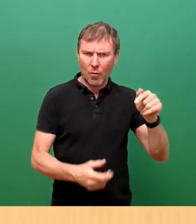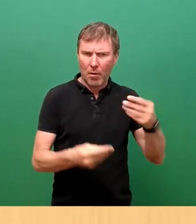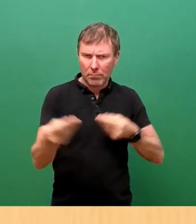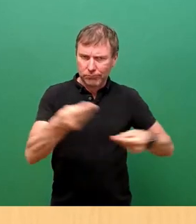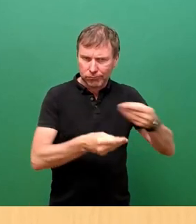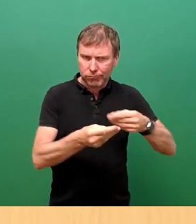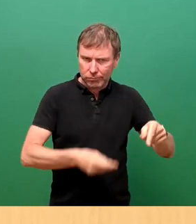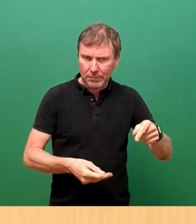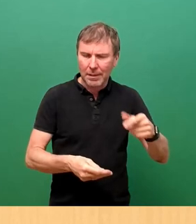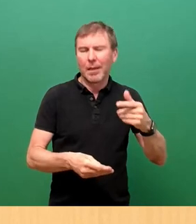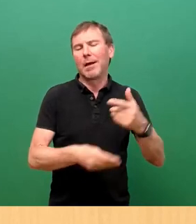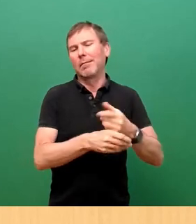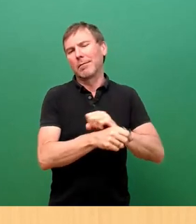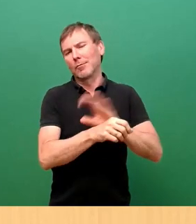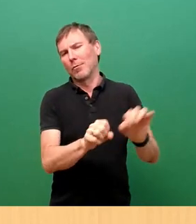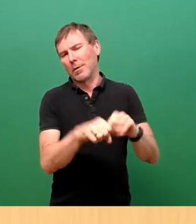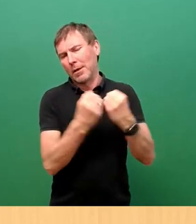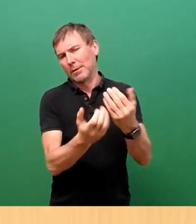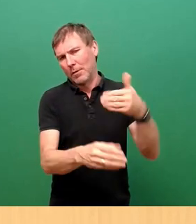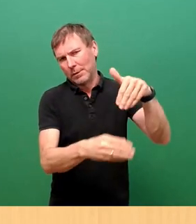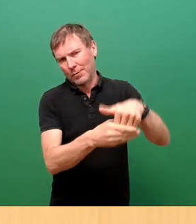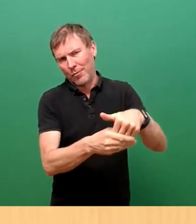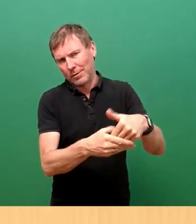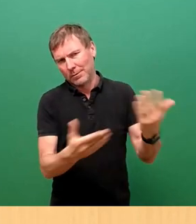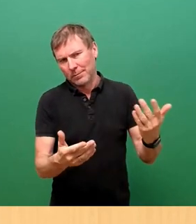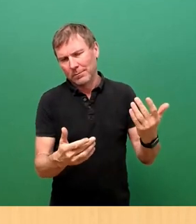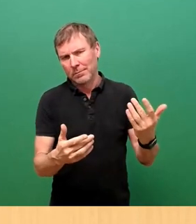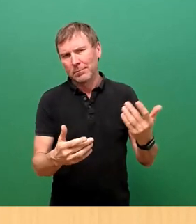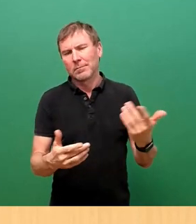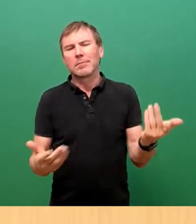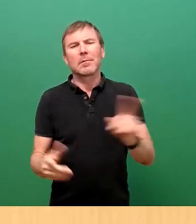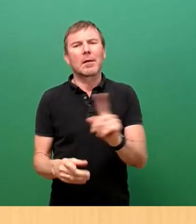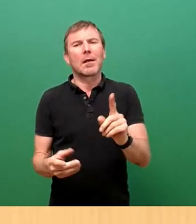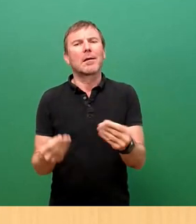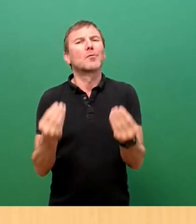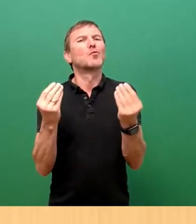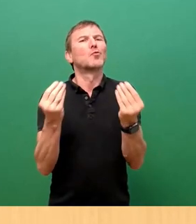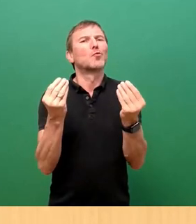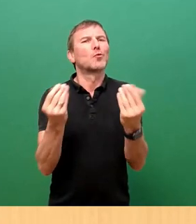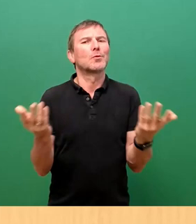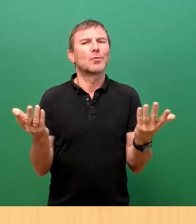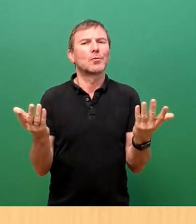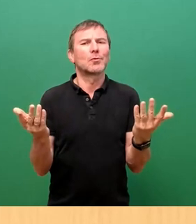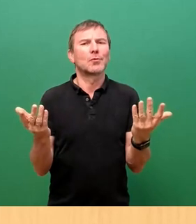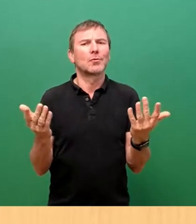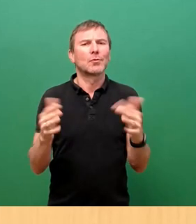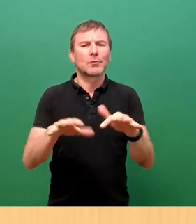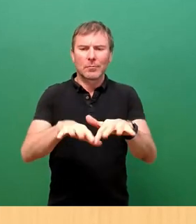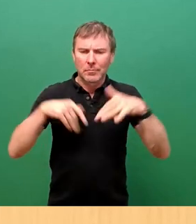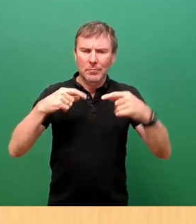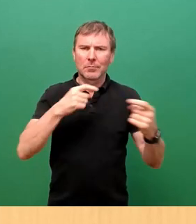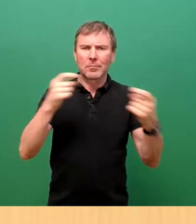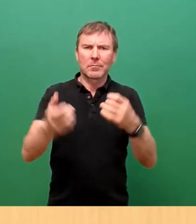pandemischen Situation. Kein klassischer Erörterungstermin.